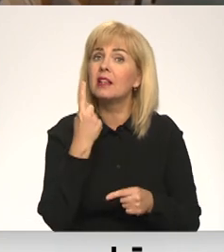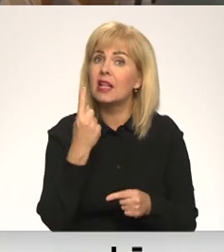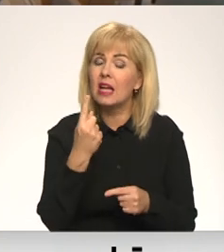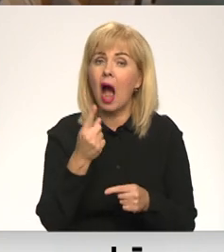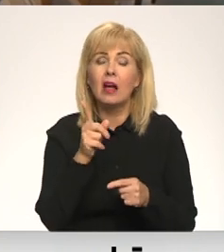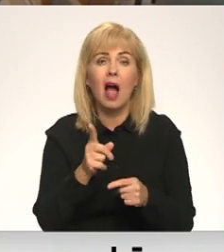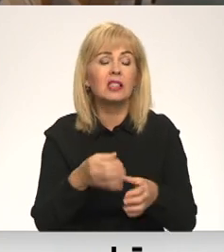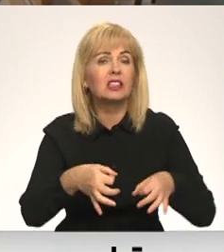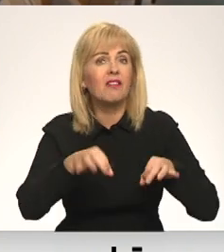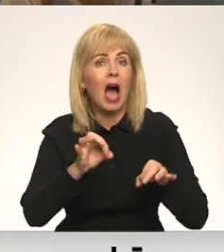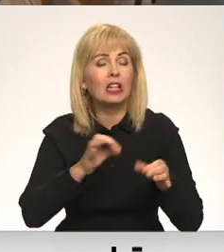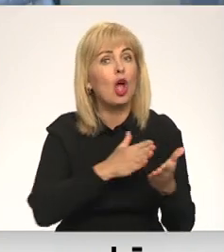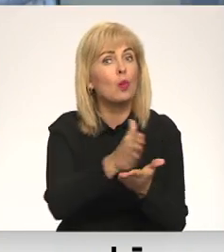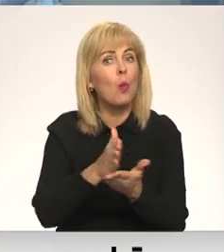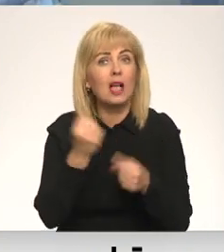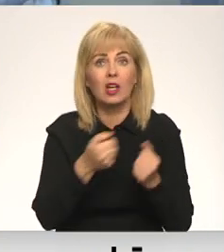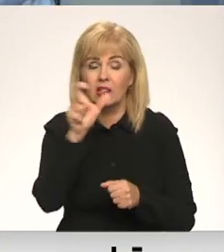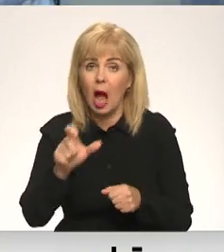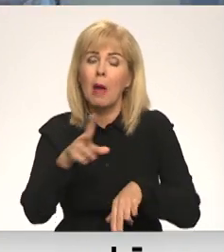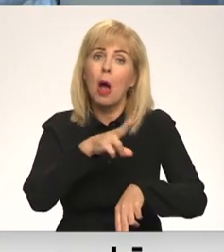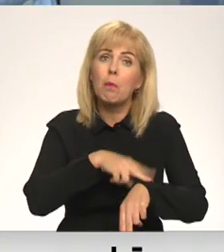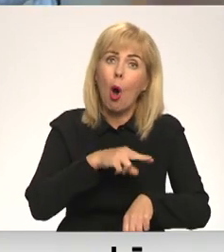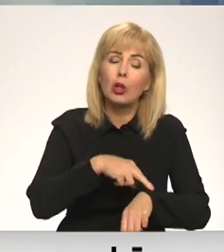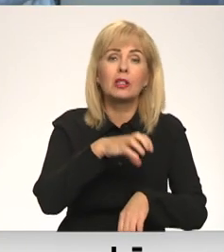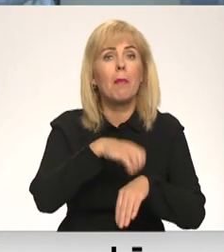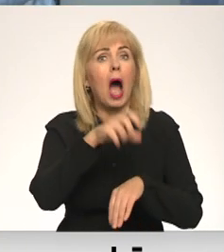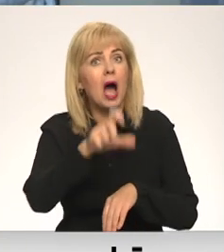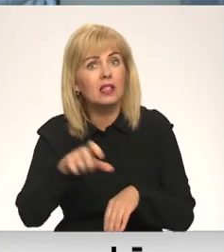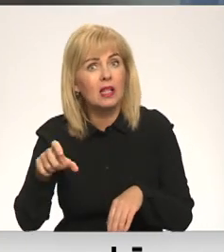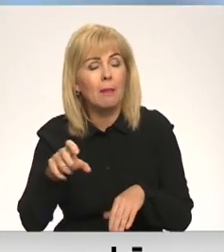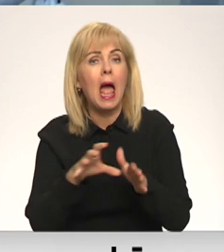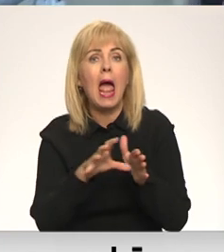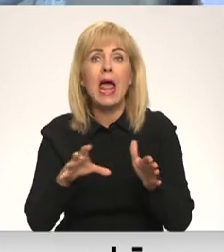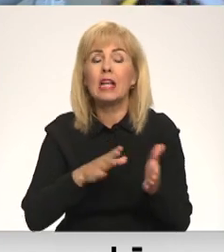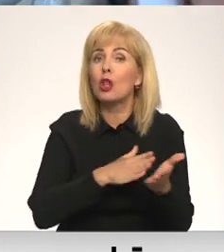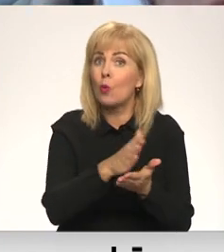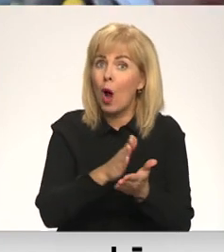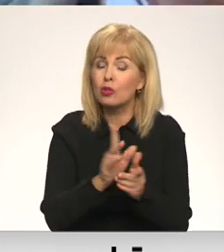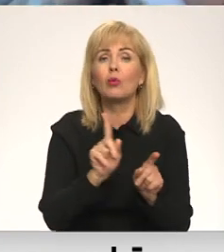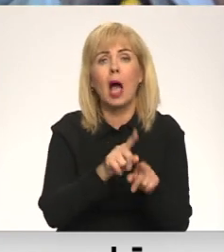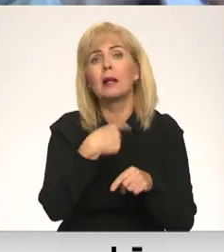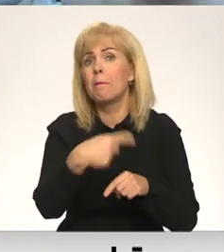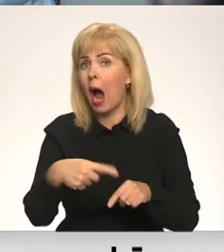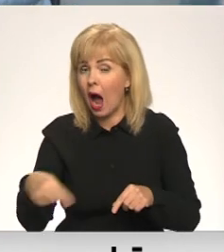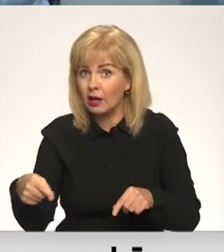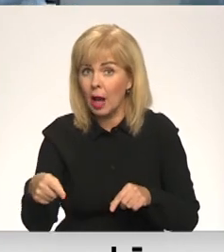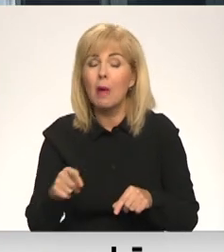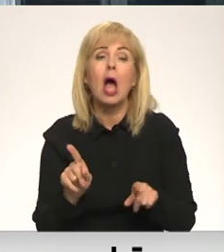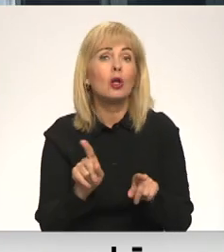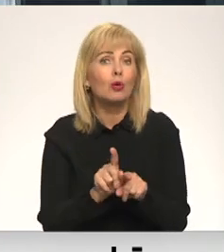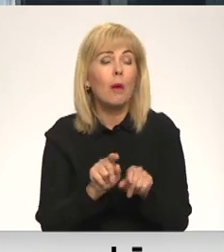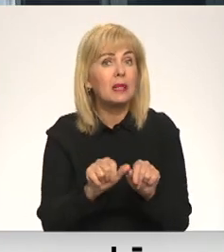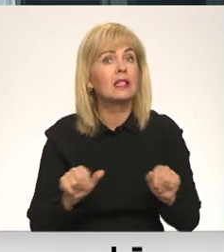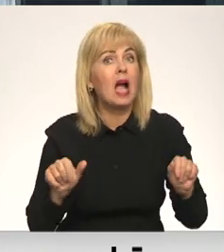kritisko nozaru darbiniekiem, piemēram, policistiem, mediķiem, enerķētikas nozaras darbiniekiem un tam līdzīgi. Turklāt no